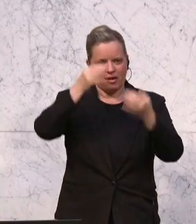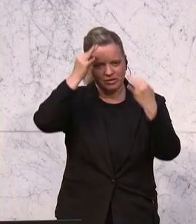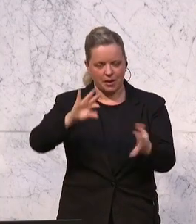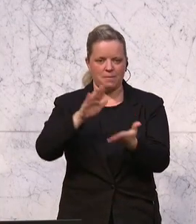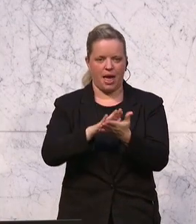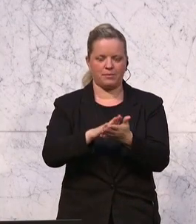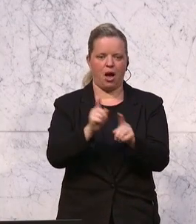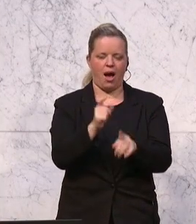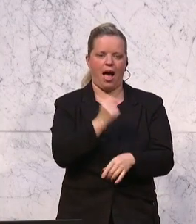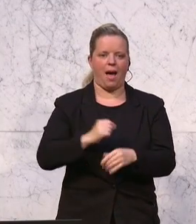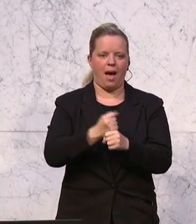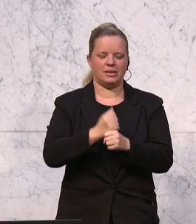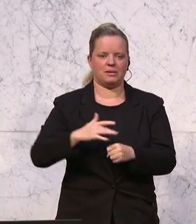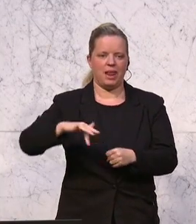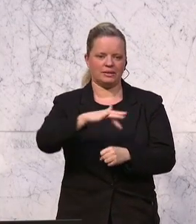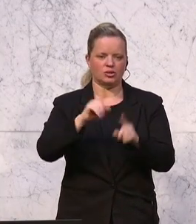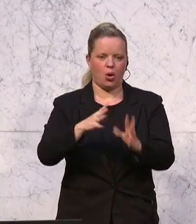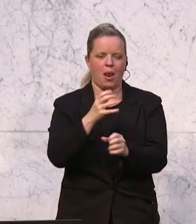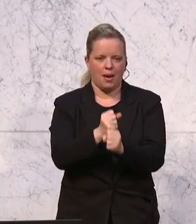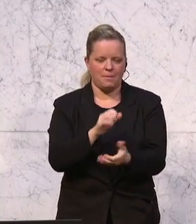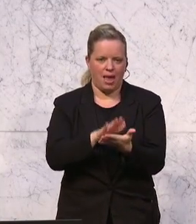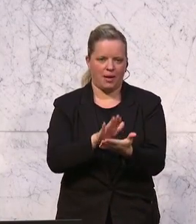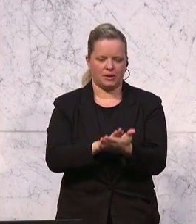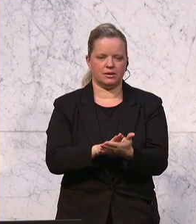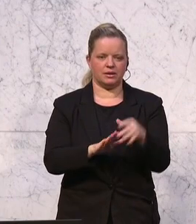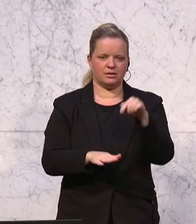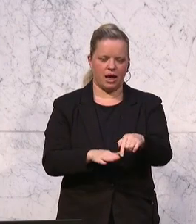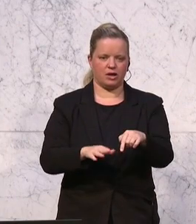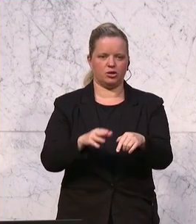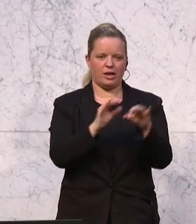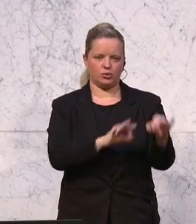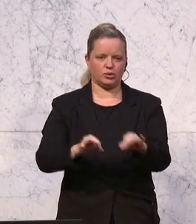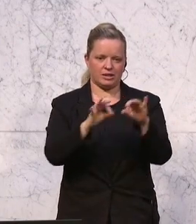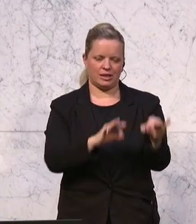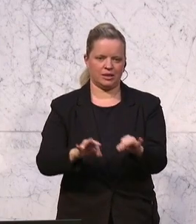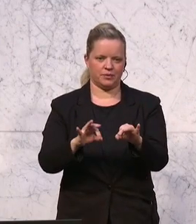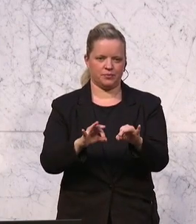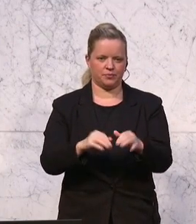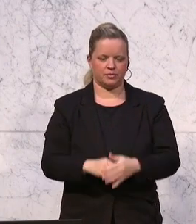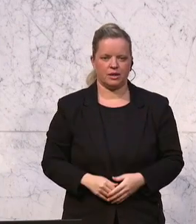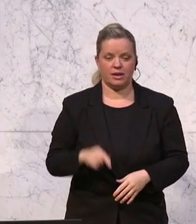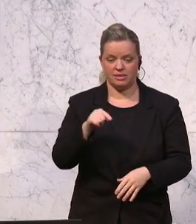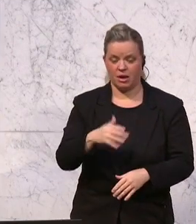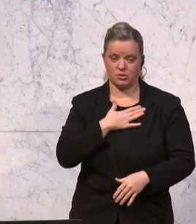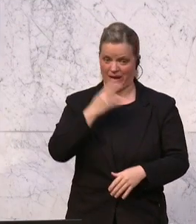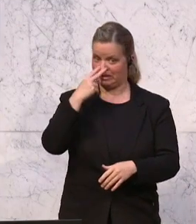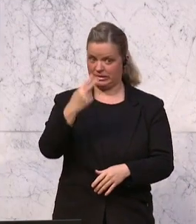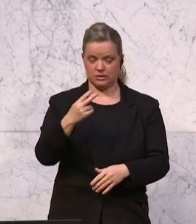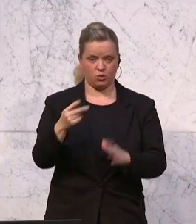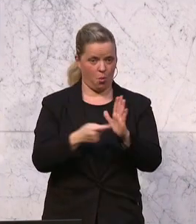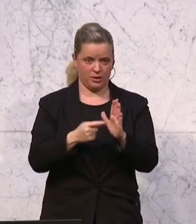auch die Arbeitsplätze erhalten bleiben hier in diesem Land, in der Grundstoffindustrie. Es ist aus meiner Sicht unbedingt notwendig.